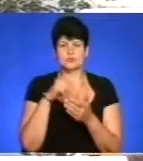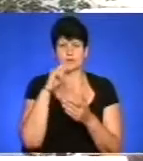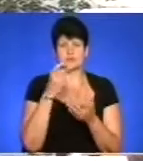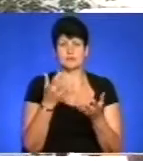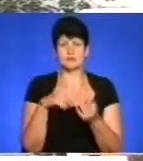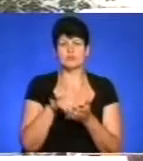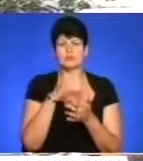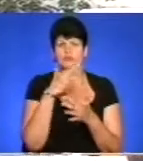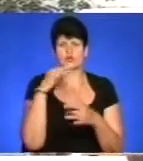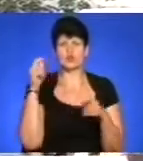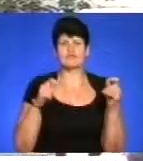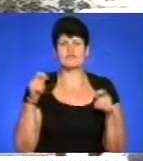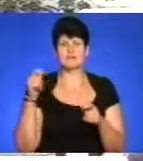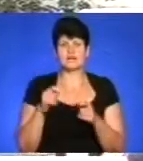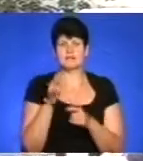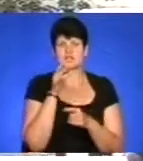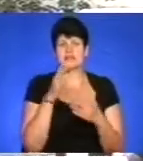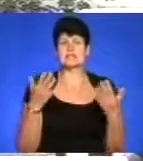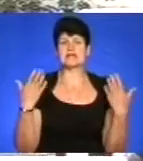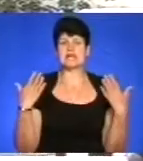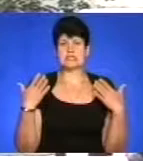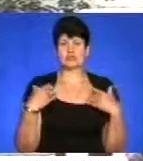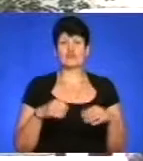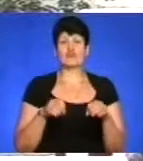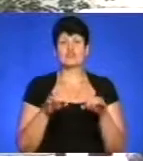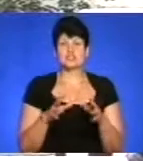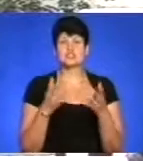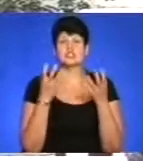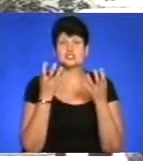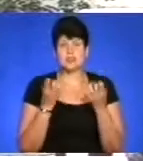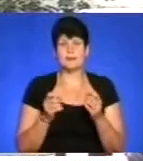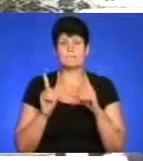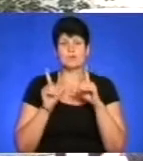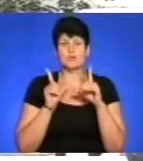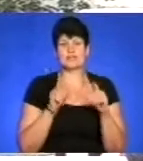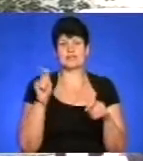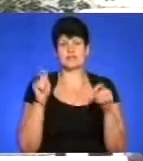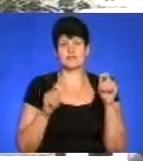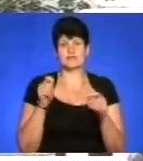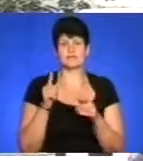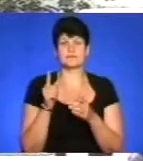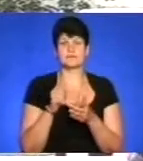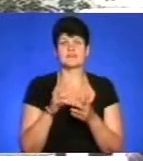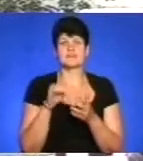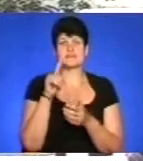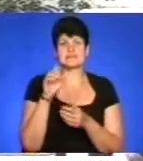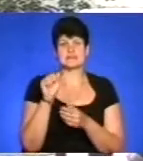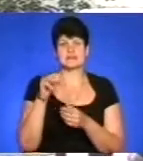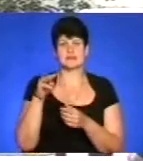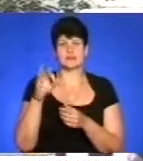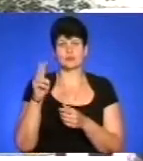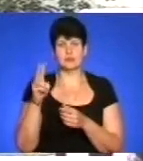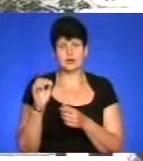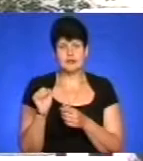багатьох фестивалях. Під час канікул вирішили ще поїхати на фестиваль у місто Затоку і